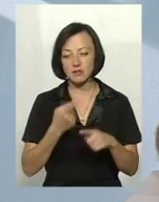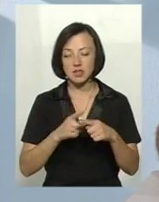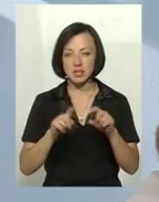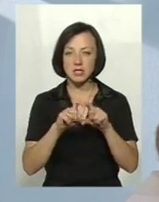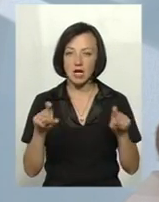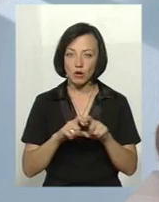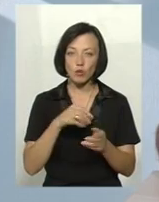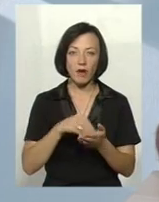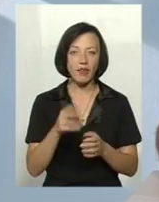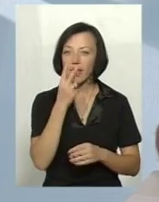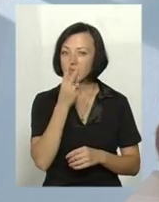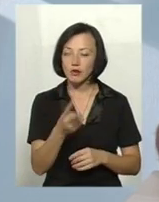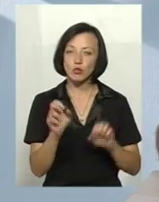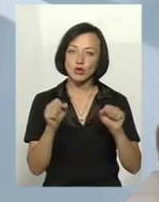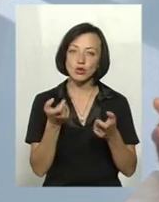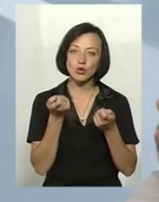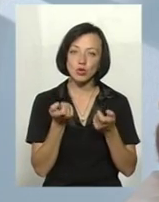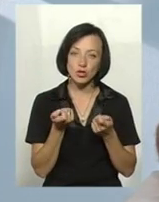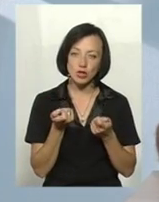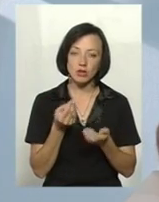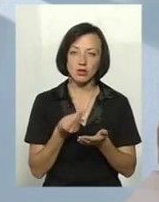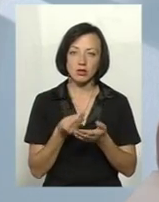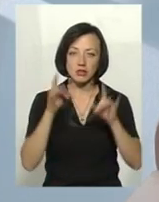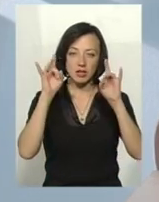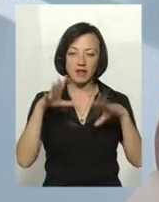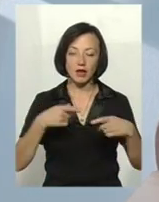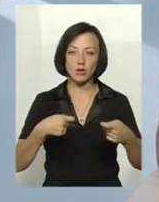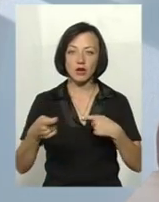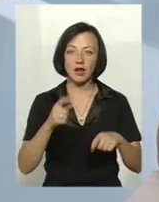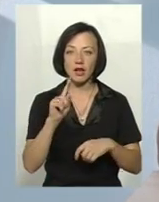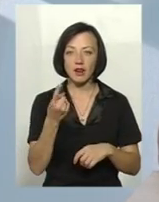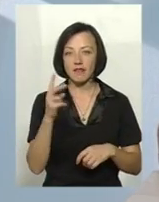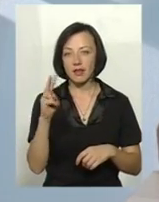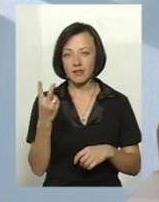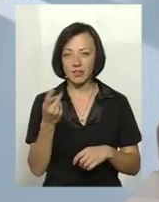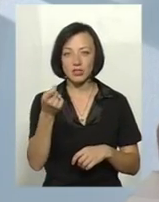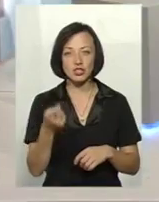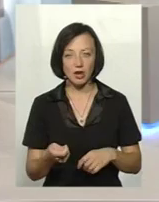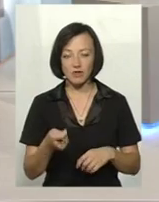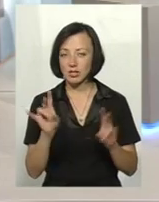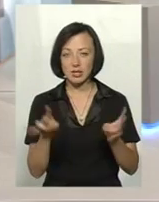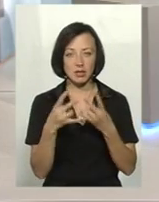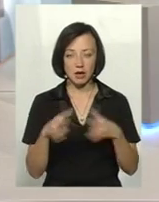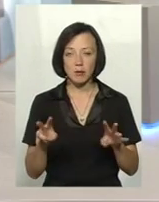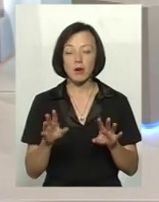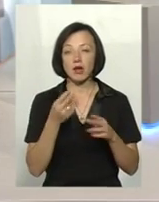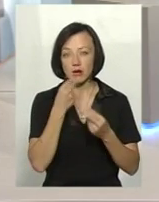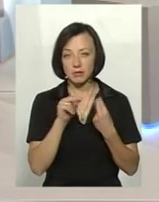закладах купувати, не дивитися, що, можливо, якщо стихійна торгівля гривня чи кілька гривень дешевше,